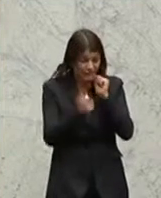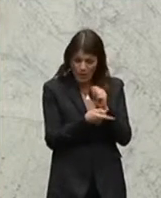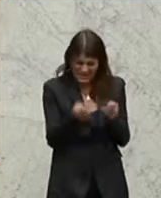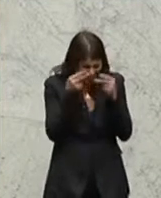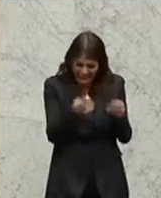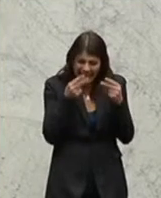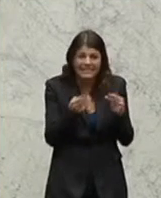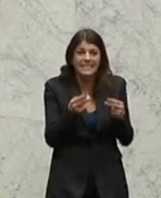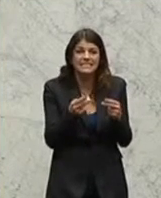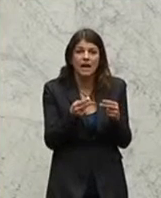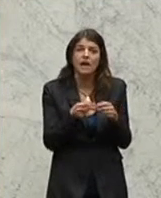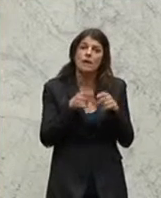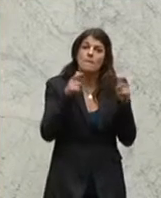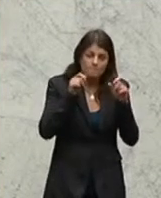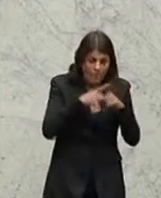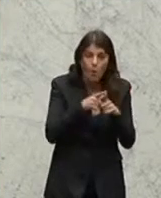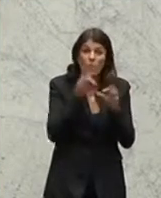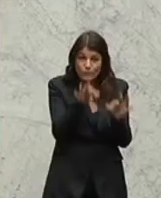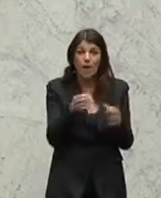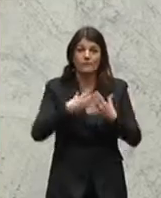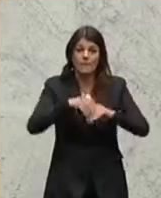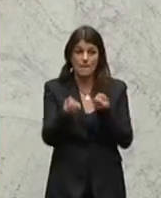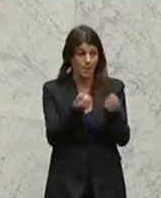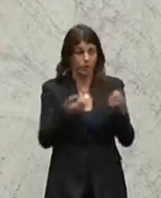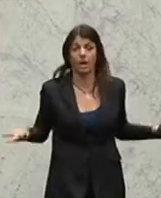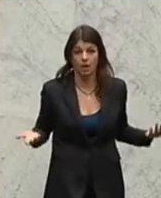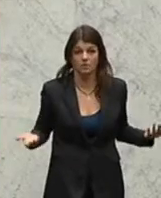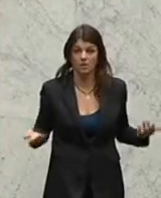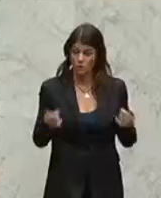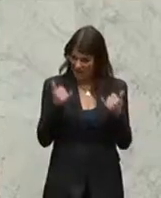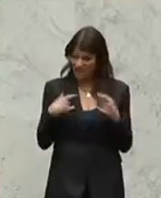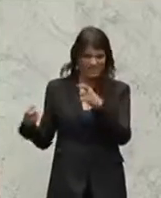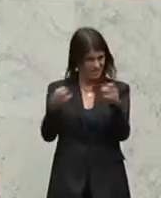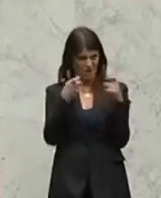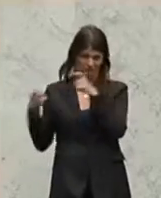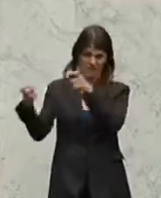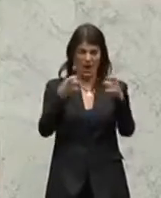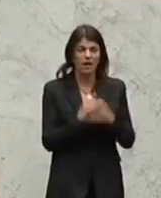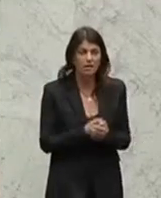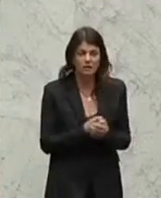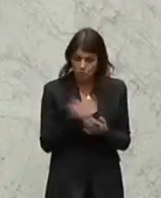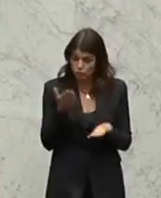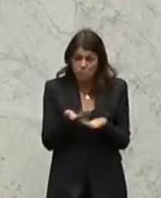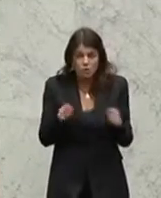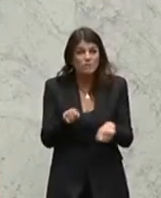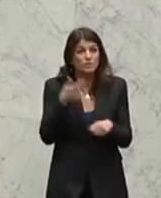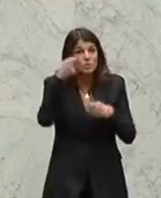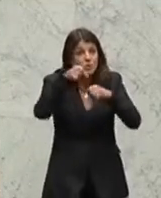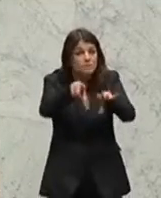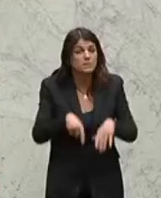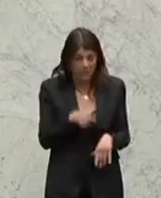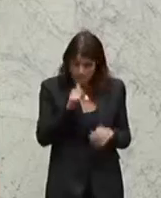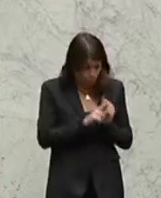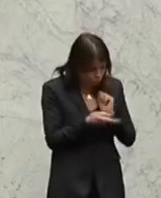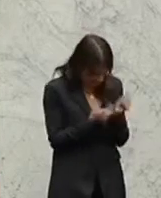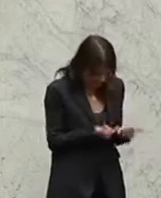wichtigste familienpolitische Instrument überhaupt ist. Und wenn ich in einer Debatte noch dazu beschlossen für 2017, also nicht mal die